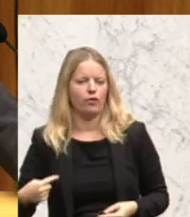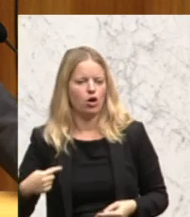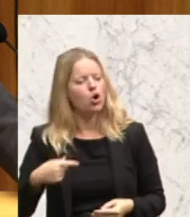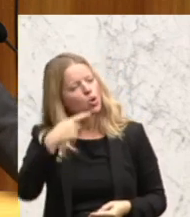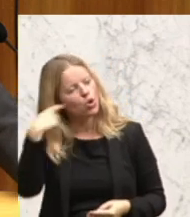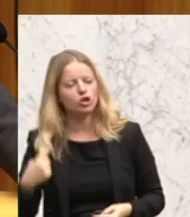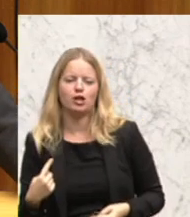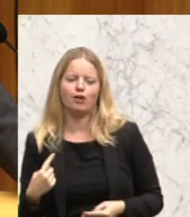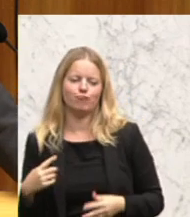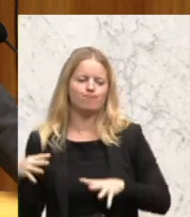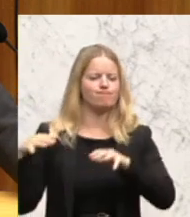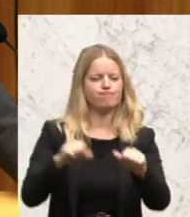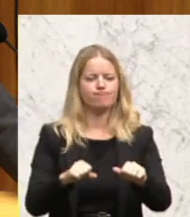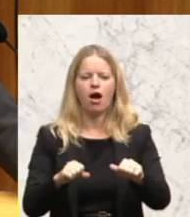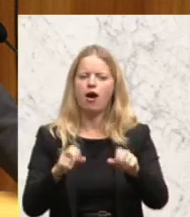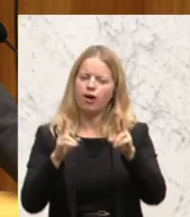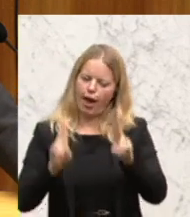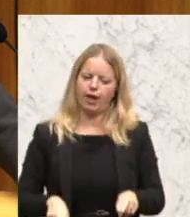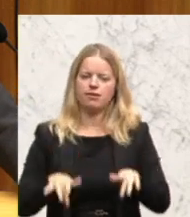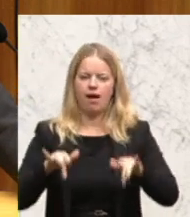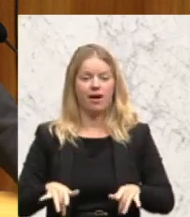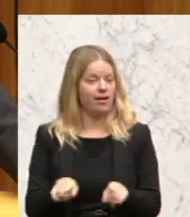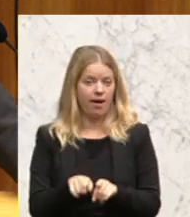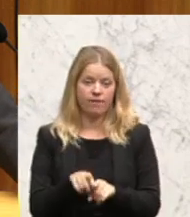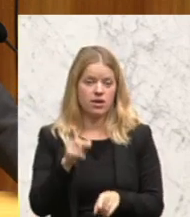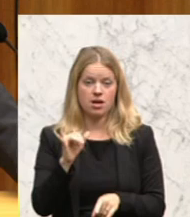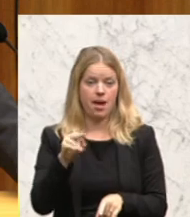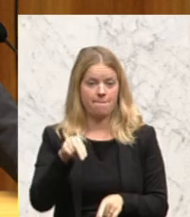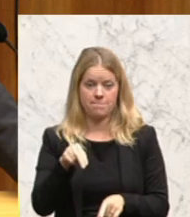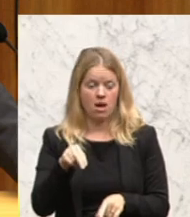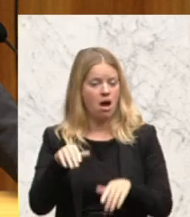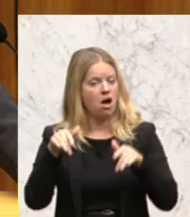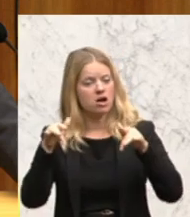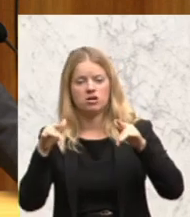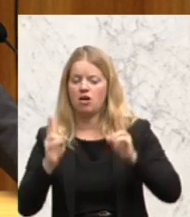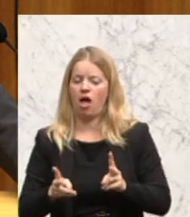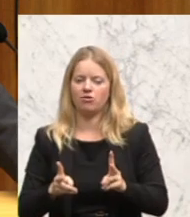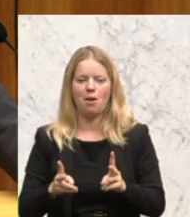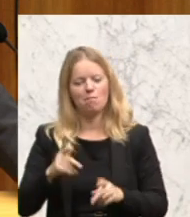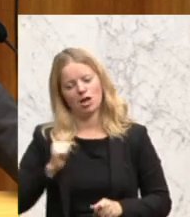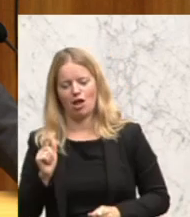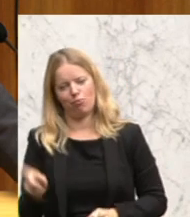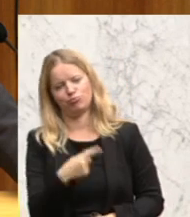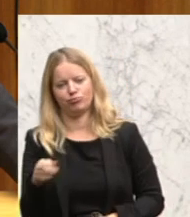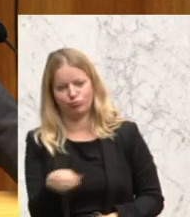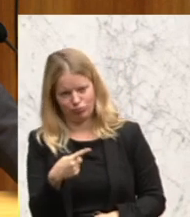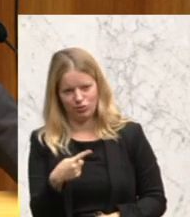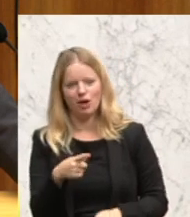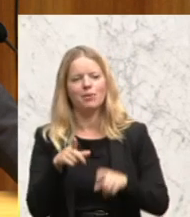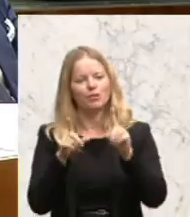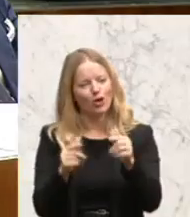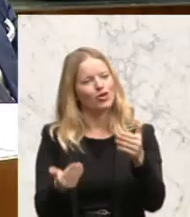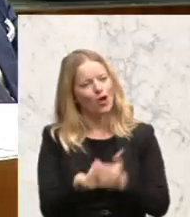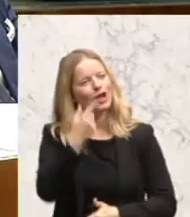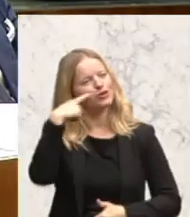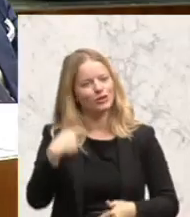wie auf der Krim das Militär einzusetzen, um Nova Rossia nach Russland heimzuholen.